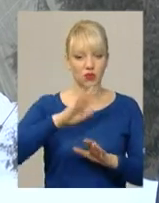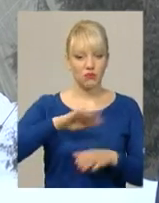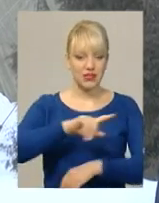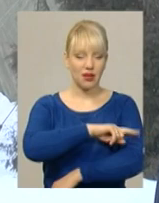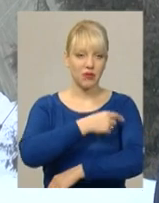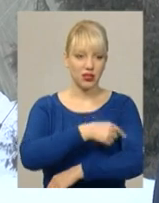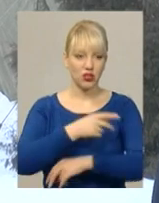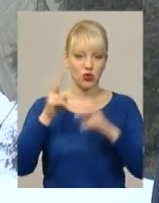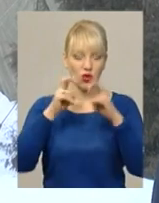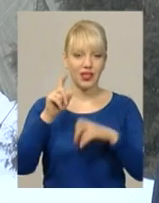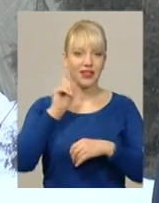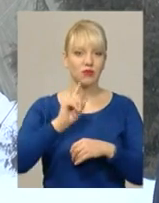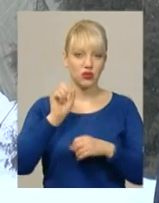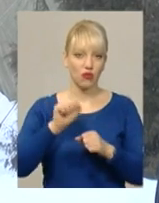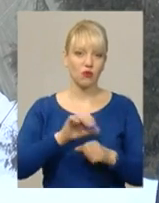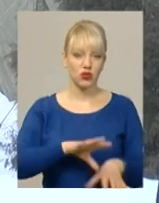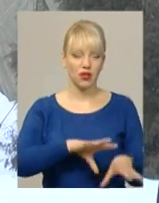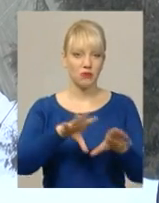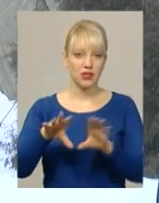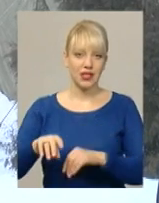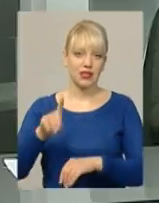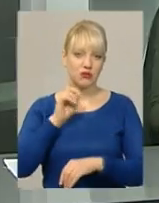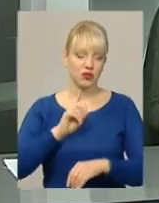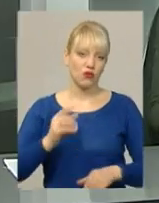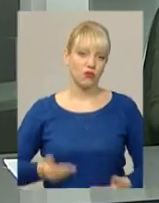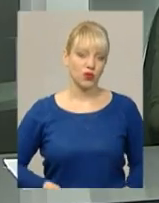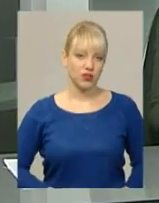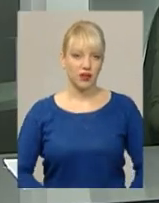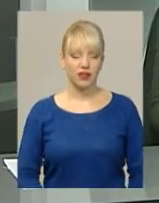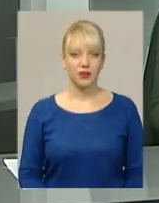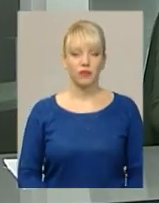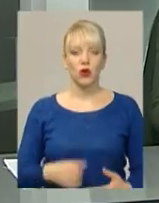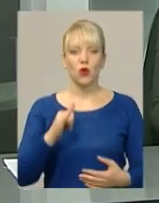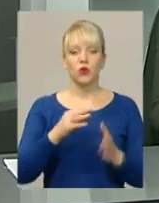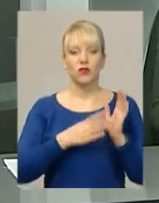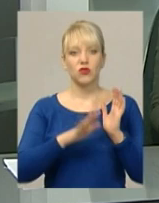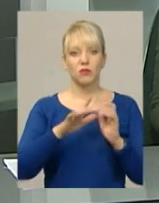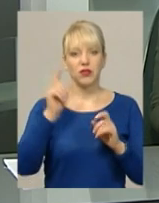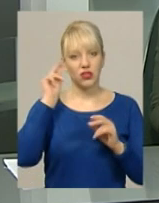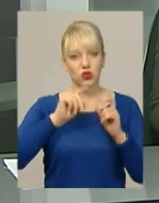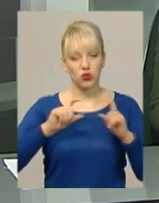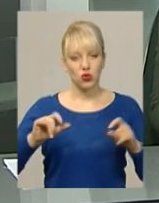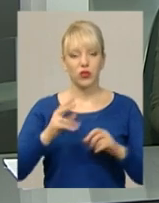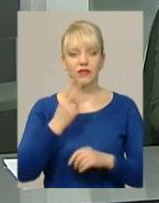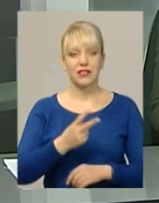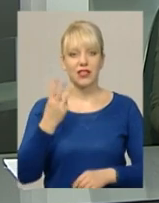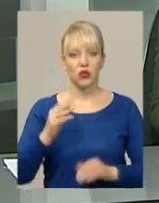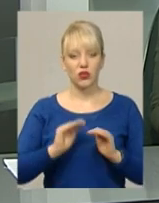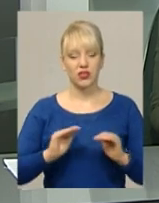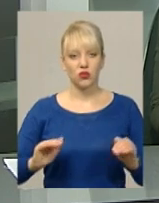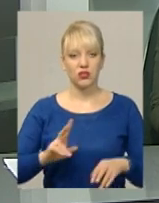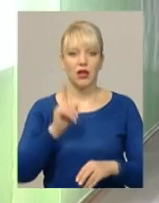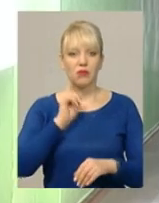поселитися. Тимчасово може проживати. У 95 школах та 23 садочках області